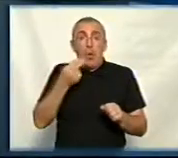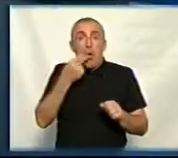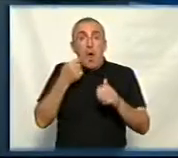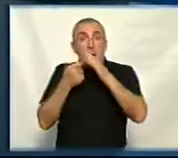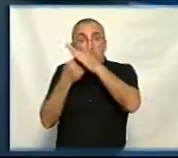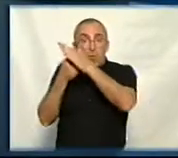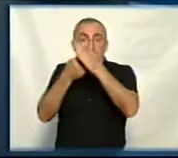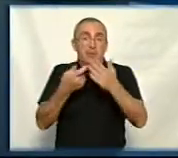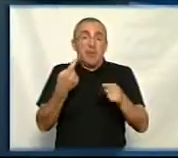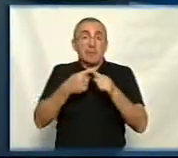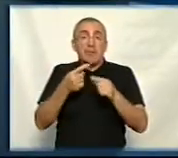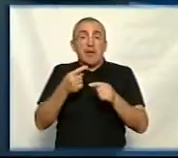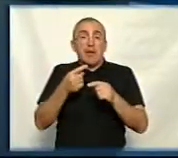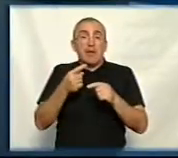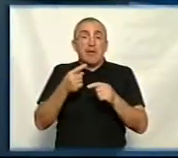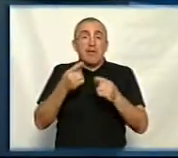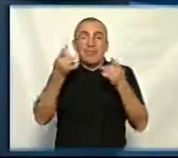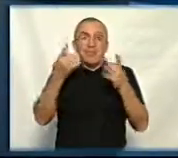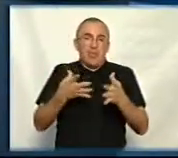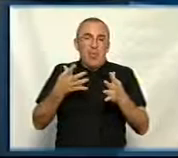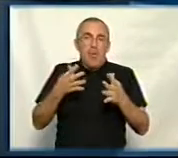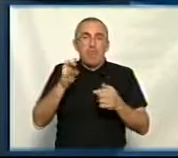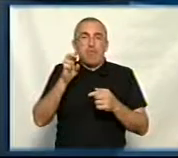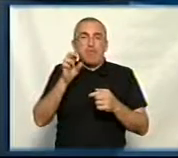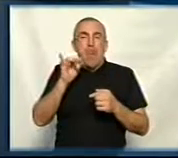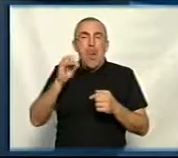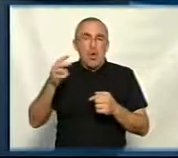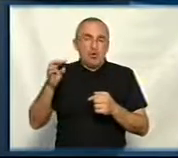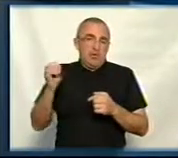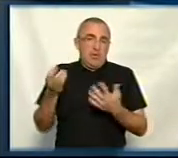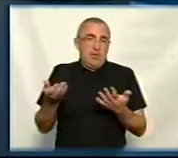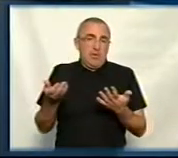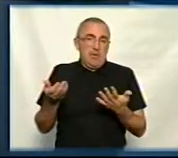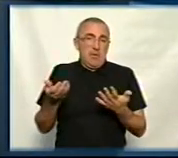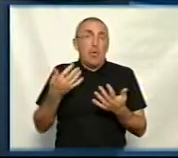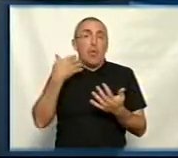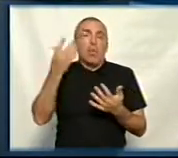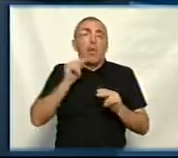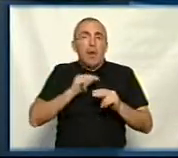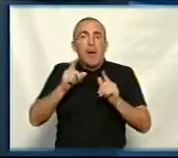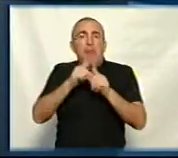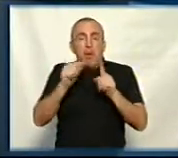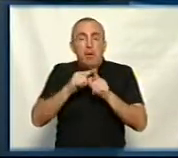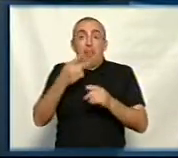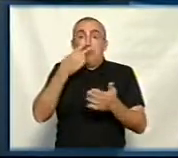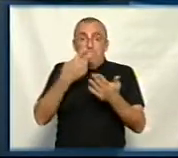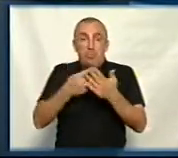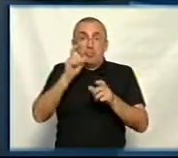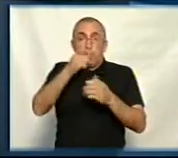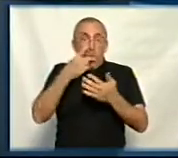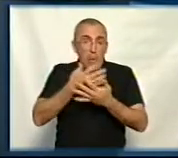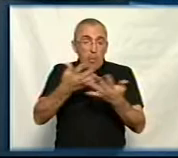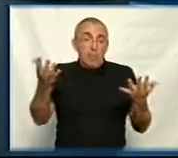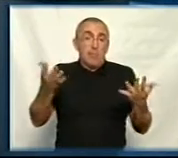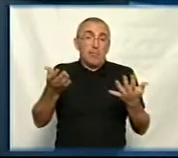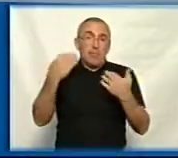за рахунок крони. Ну, це питання чисто ботанічні, чисто біологічні. 30 секунд. Коли напрацюєте правила, і ми покажемо її громадськості,